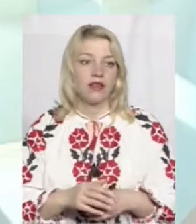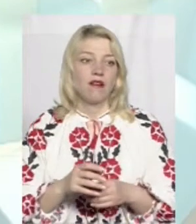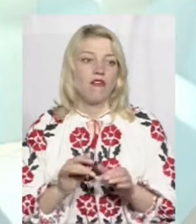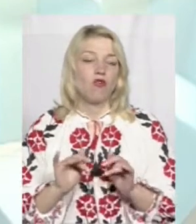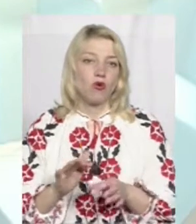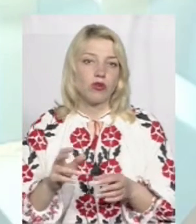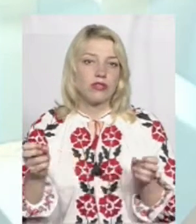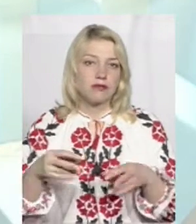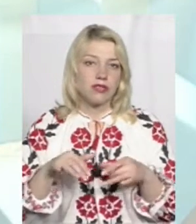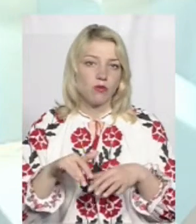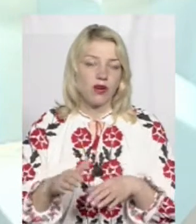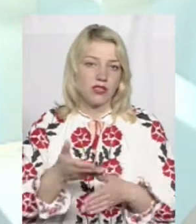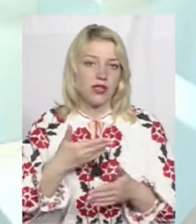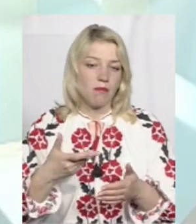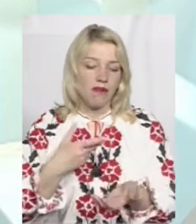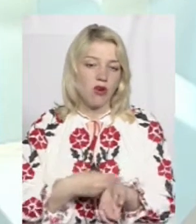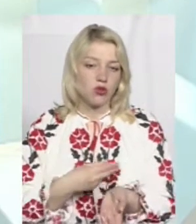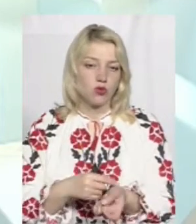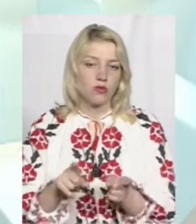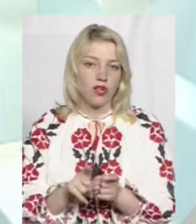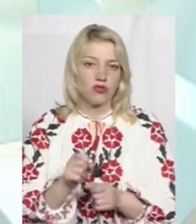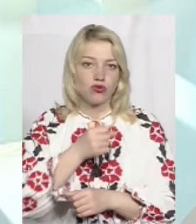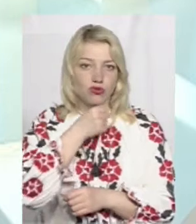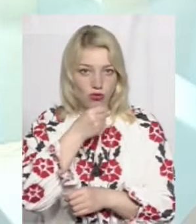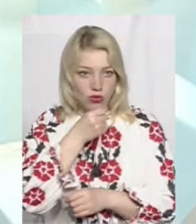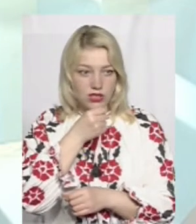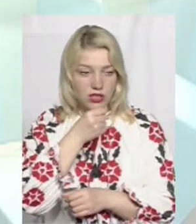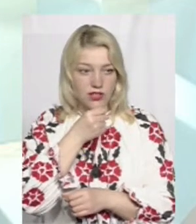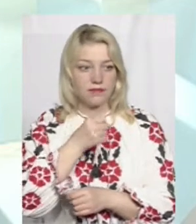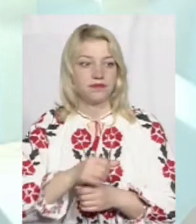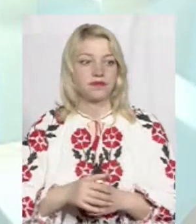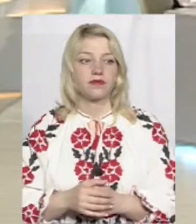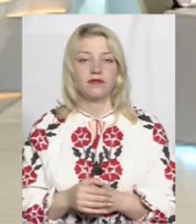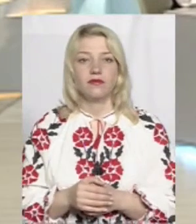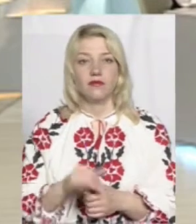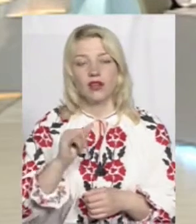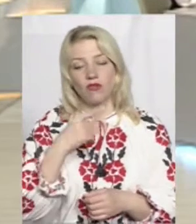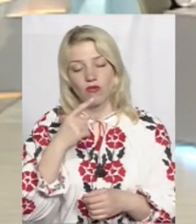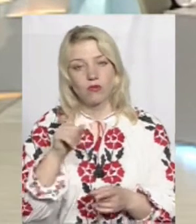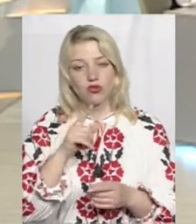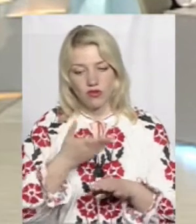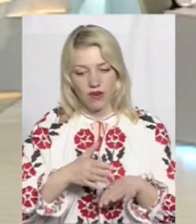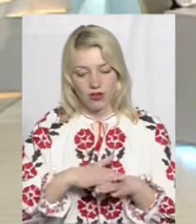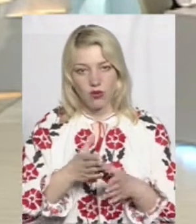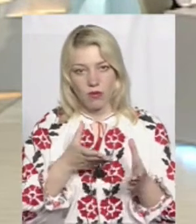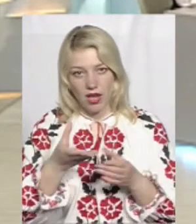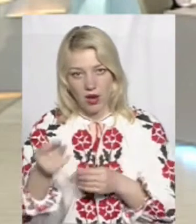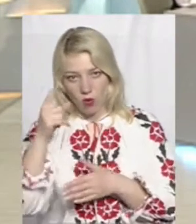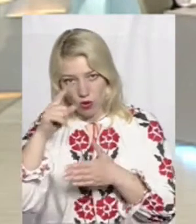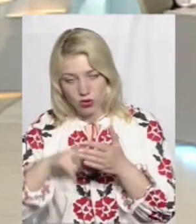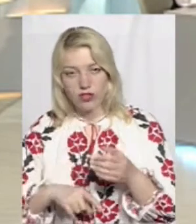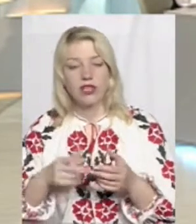ході спецоперацій ми вакцинуємо також і дорослих. Тому я думаю, що… їх важче переконувати, ви казали, так? Важче, але